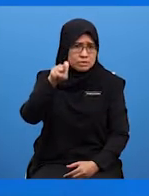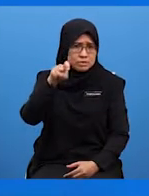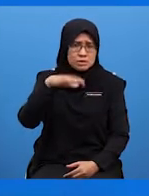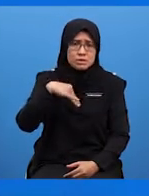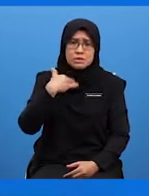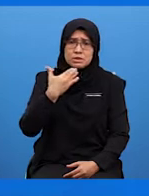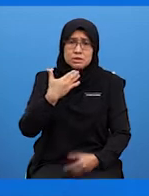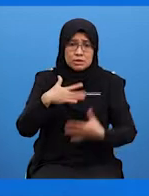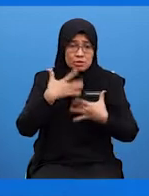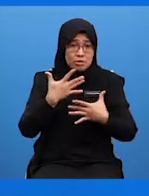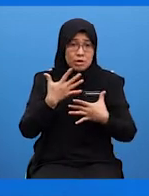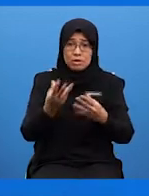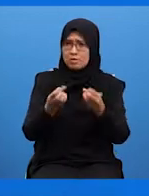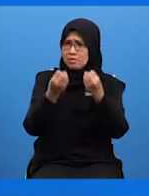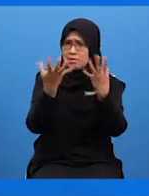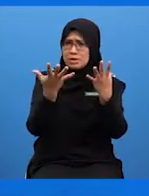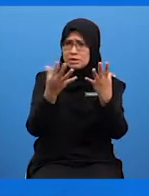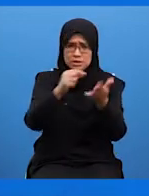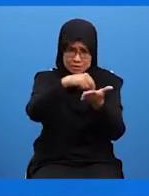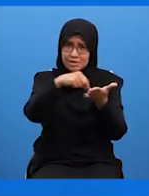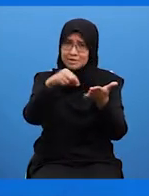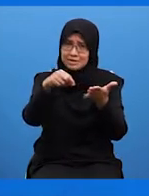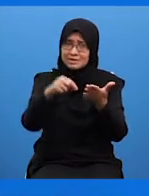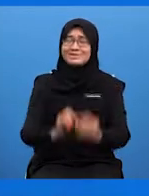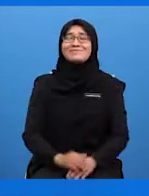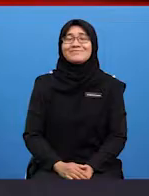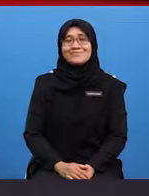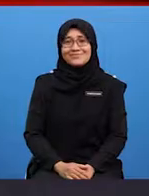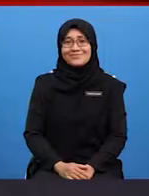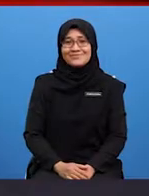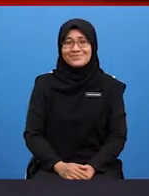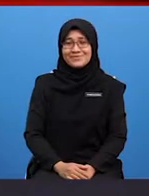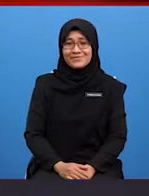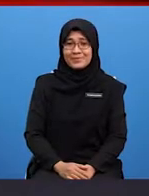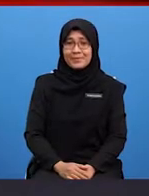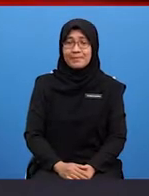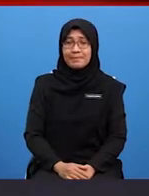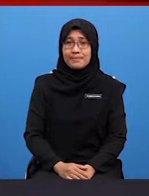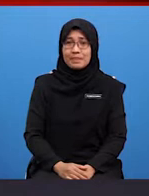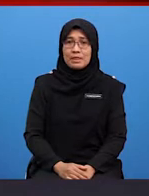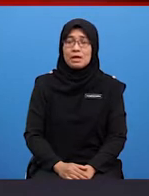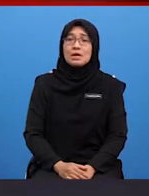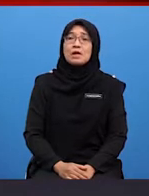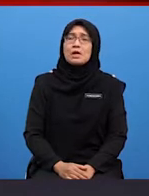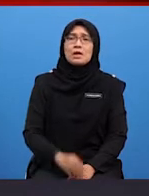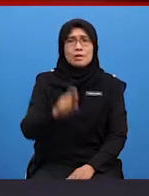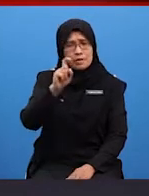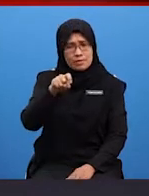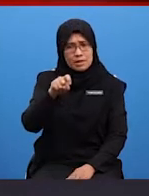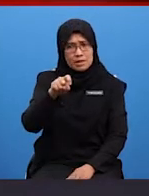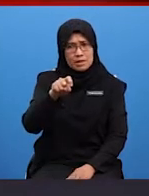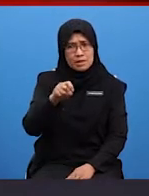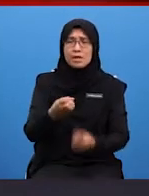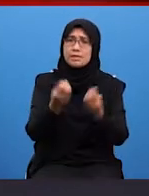-sangat Haa, pelajar-pelajar, jangan lupa untuk catat dalam nota anda Ya, betul Cikgu Arif Memang banyak, tetapi sebenarnya